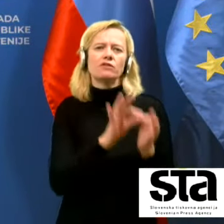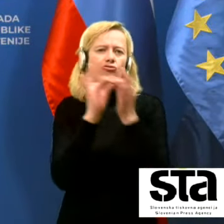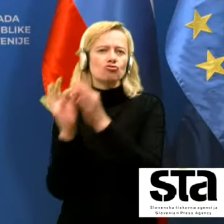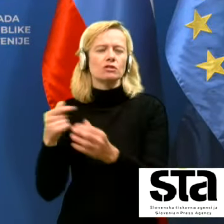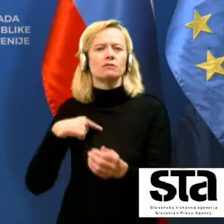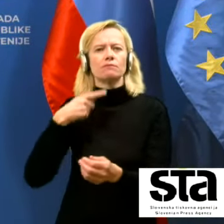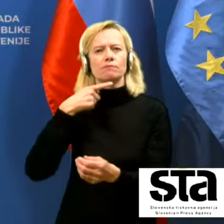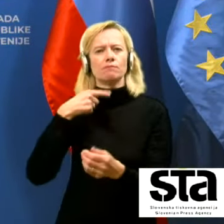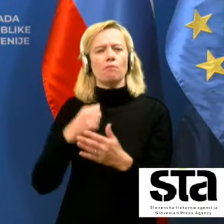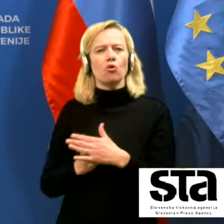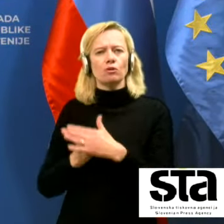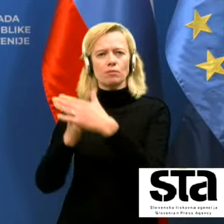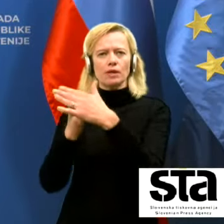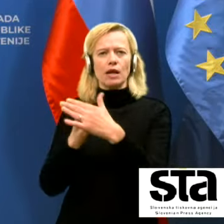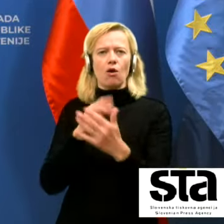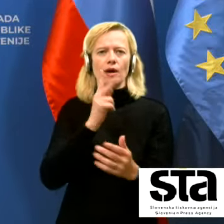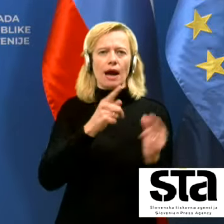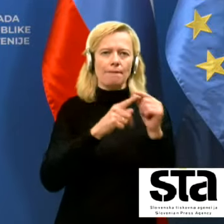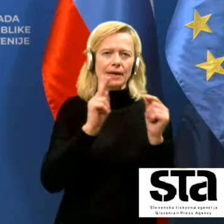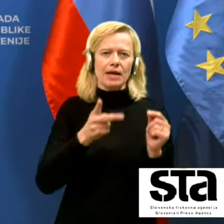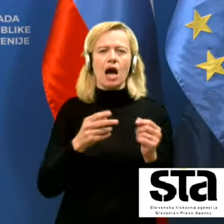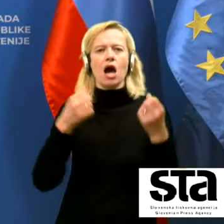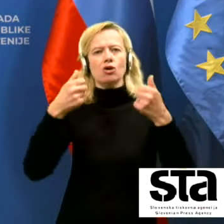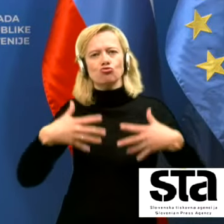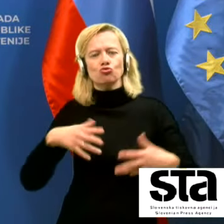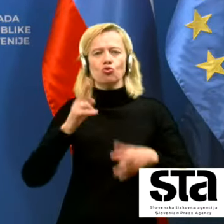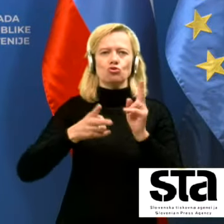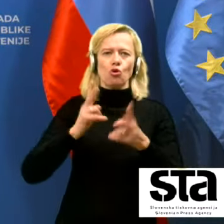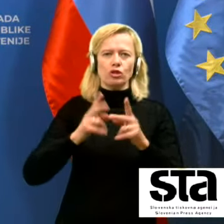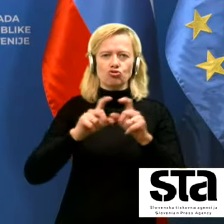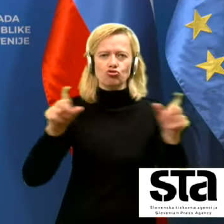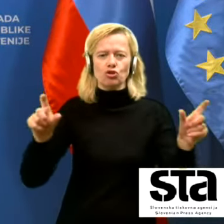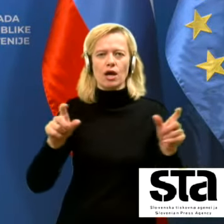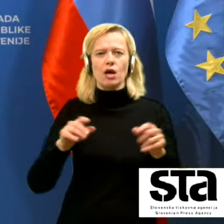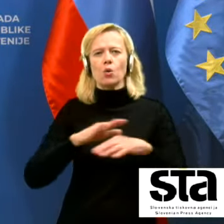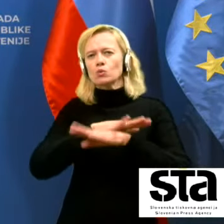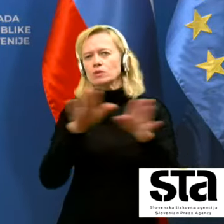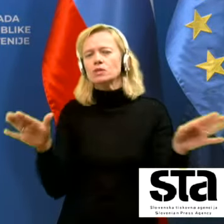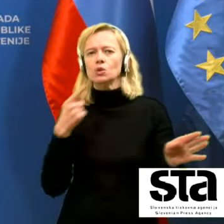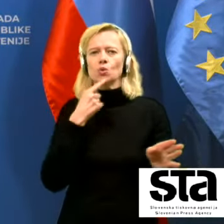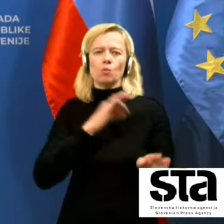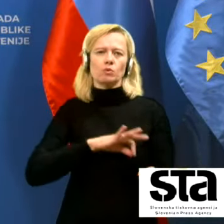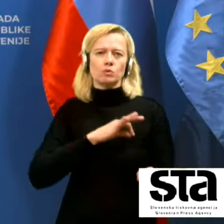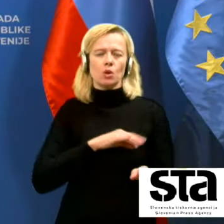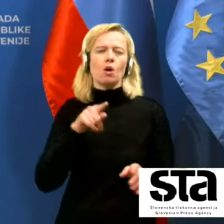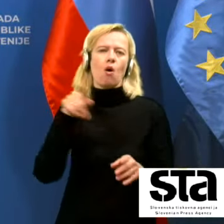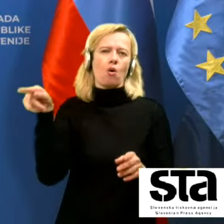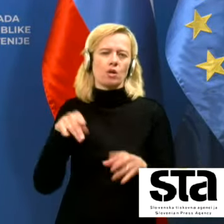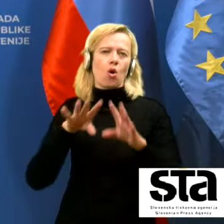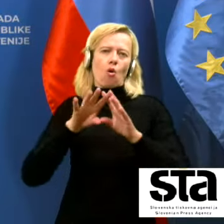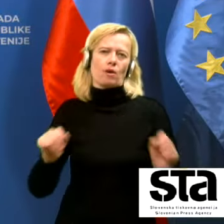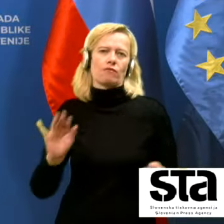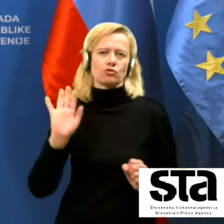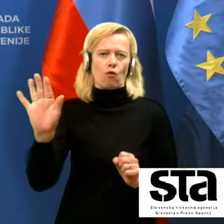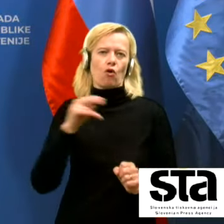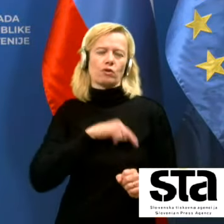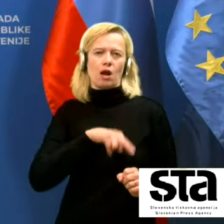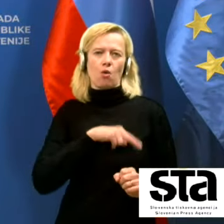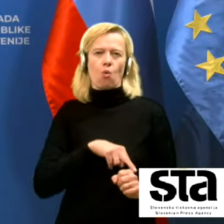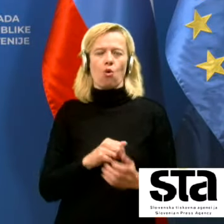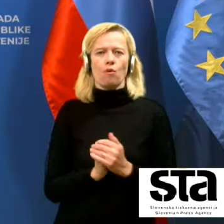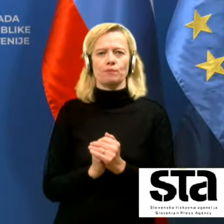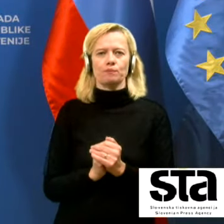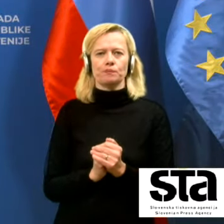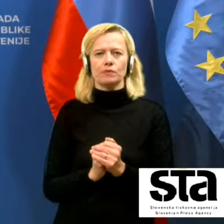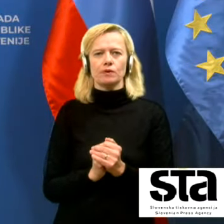KPK pa eventualno računsko sodišče in vsi, ki so zato pristojni svoje nalogo upravijo in glede na ugotovitve